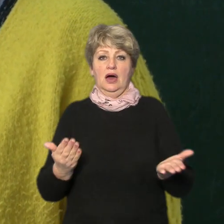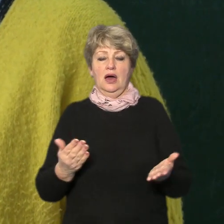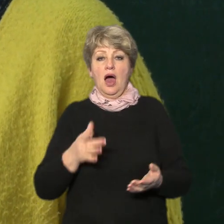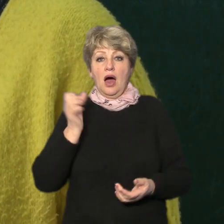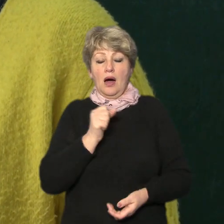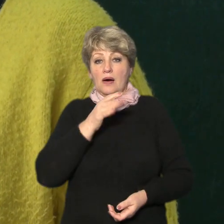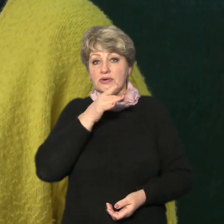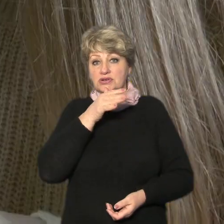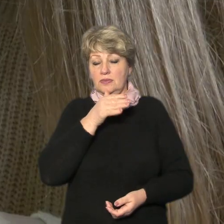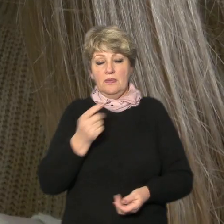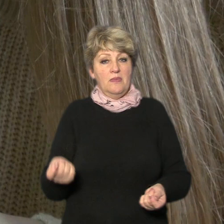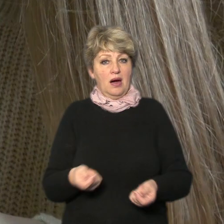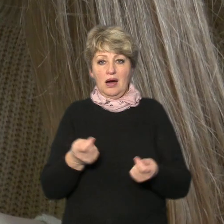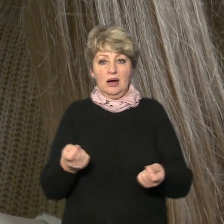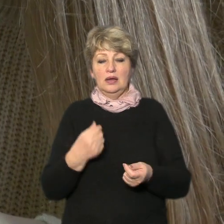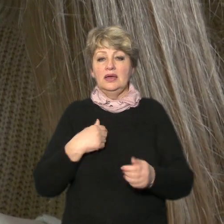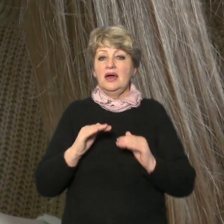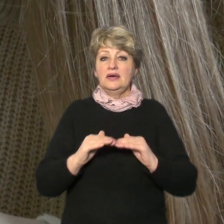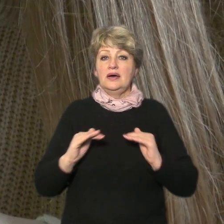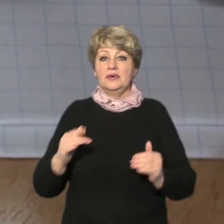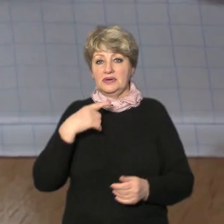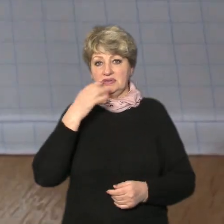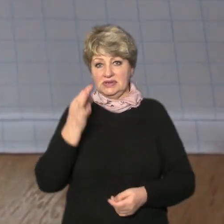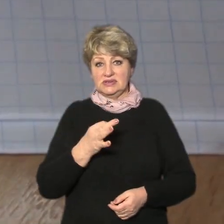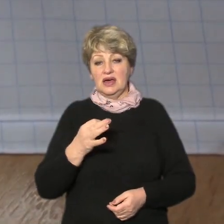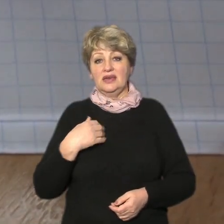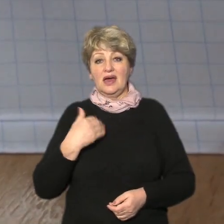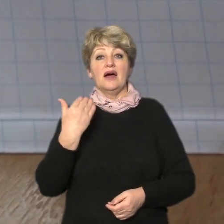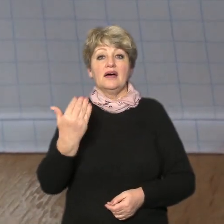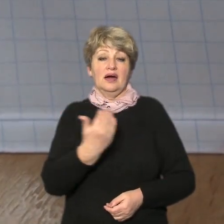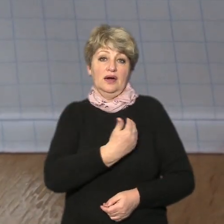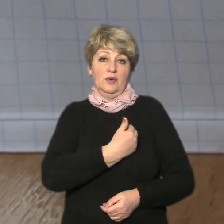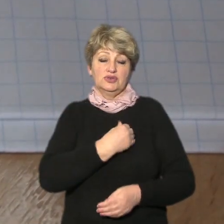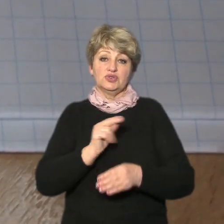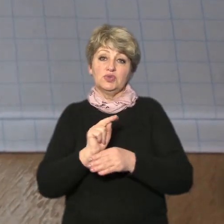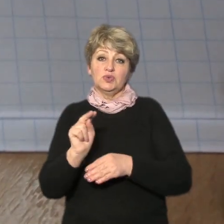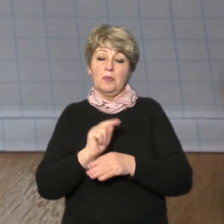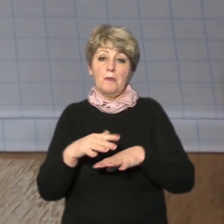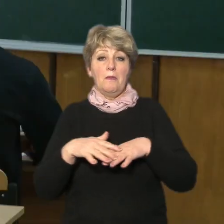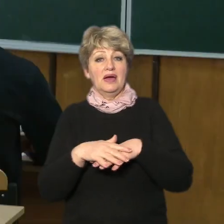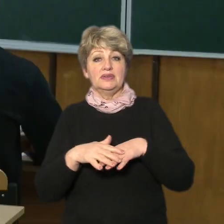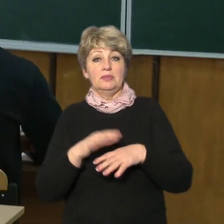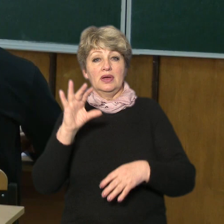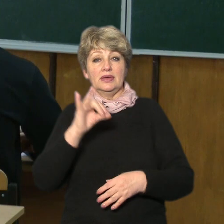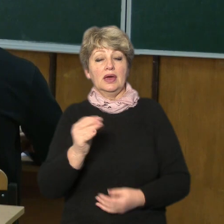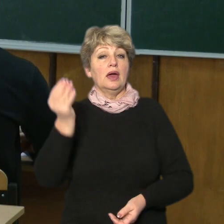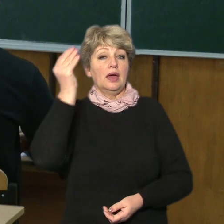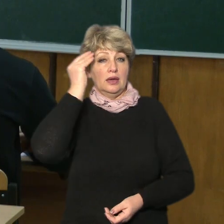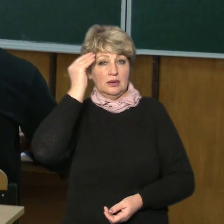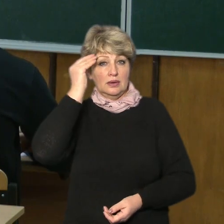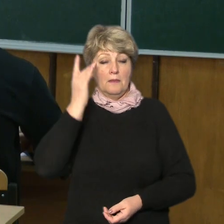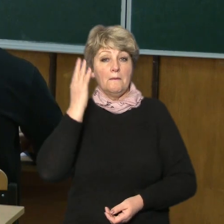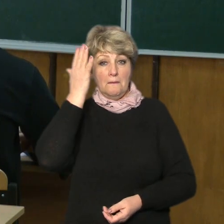часу часу все таки мало я дітям казала я не чую вас математики я вас хочу навчити мислити вмотивовані до навчання діти здатні